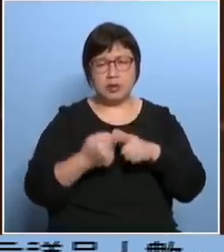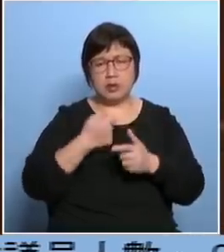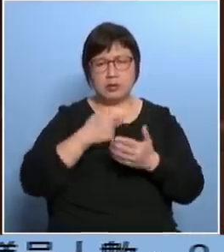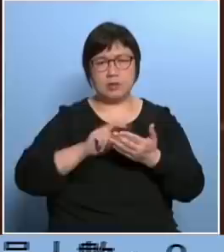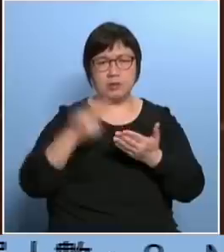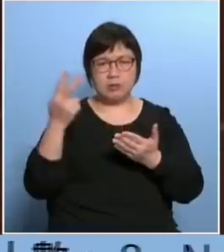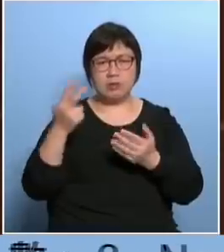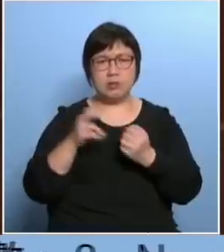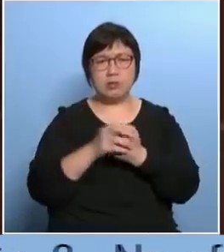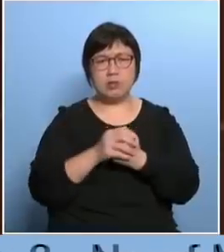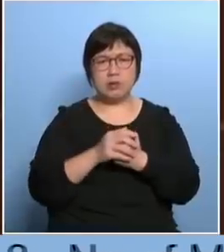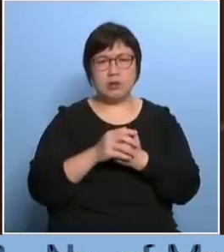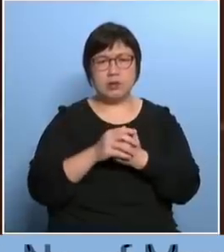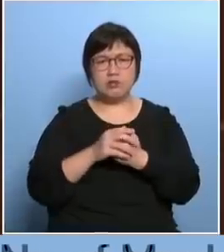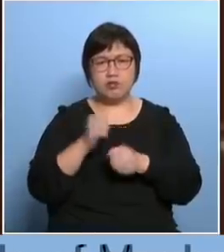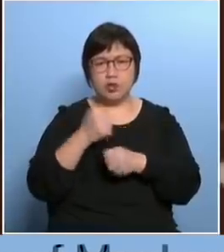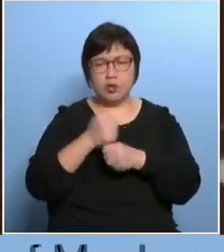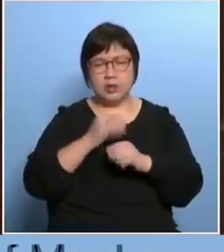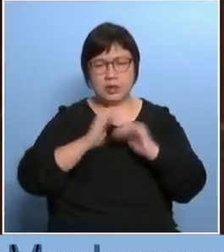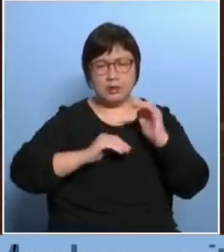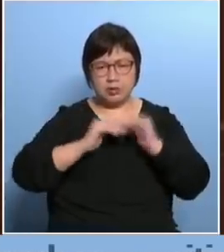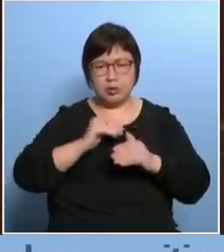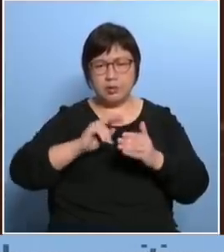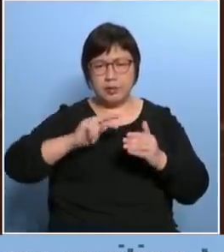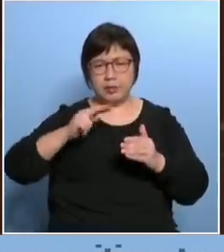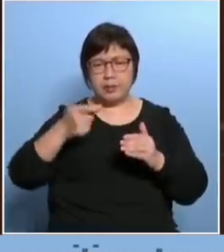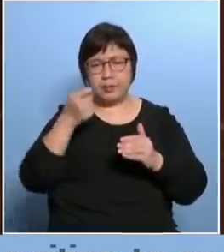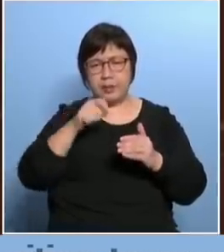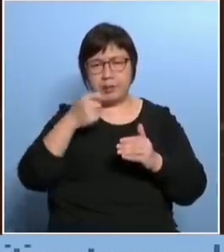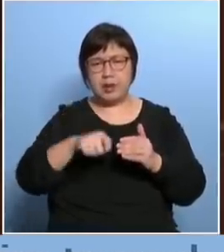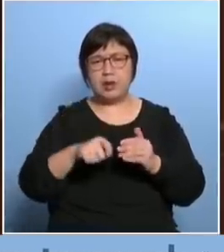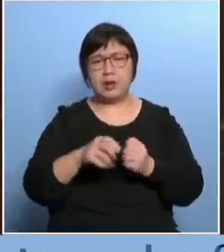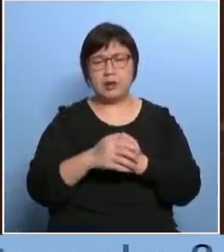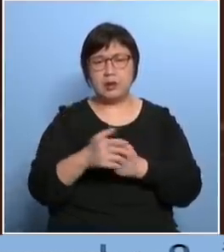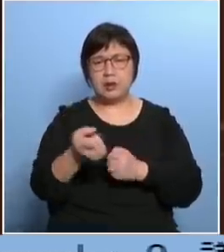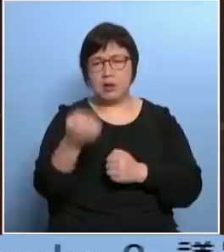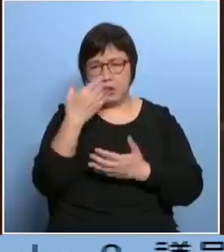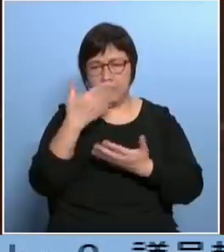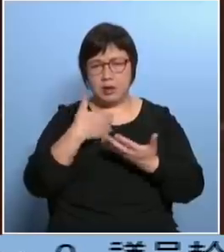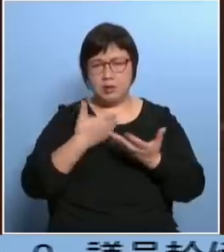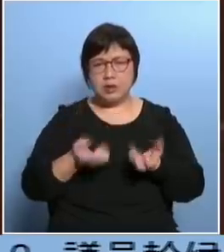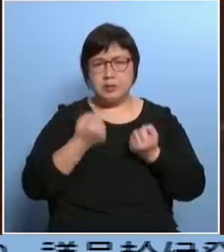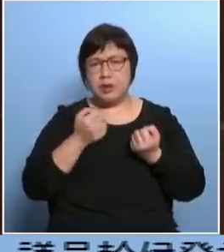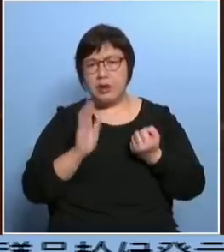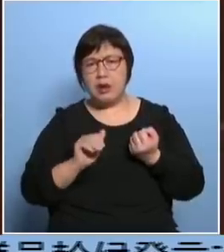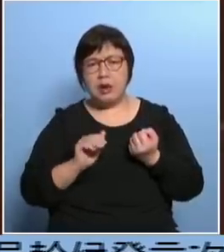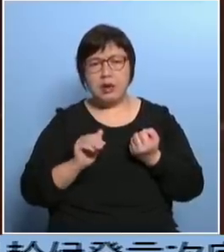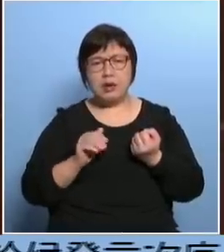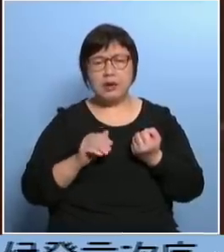纠正的时候你只是做这些技术修订去修订的条例你叫我们怎么可以接受呢